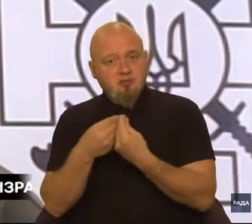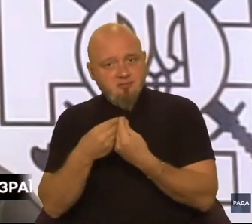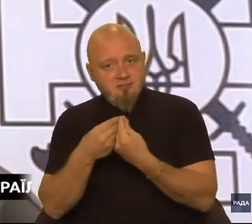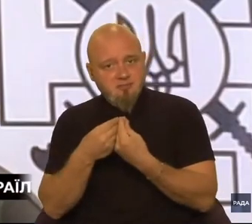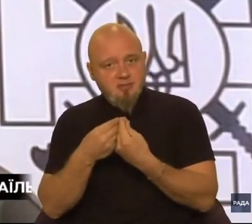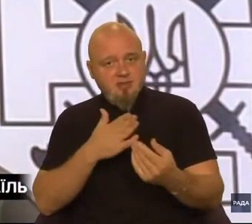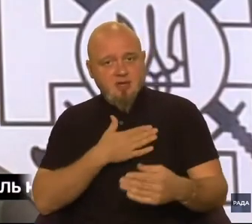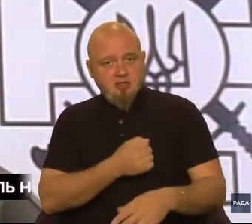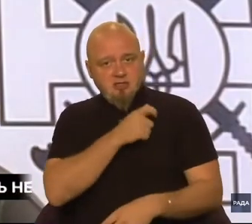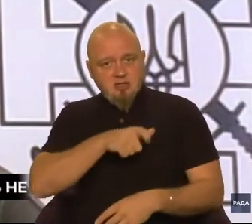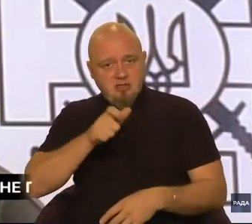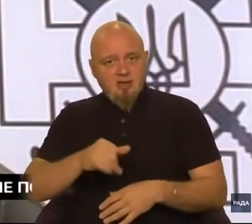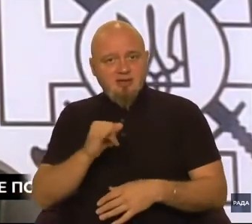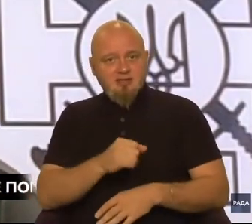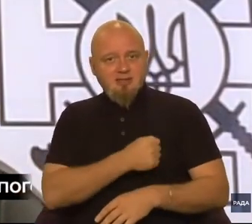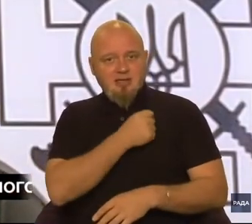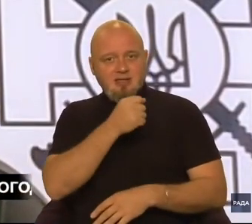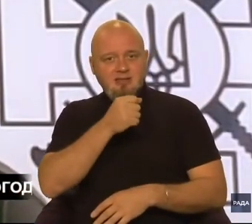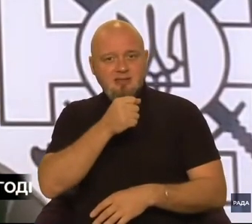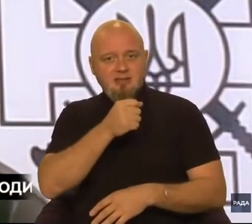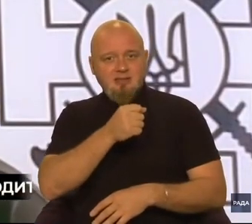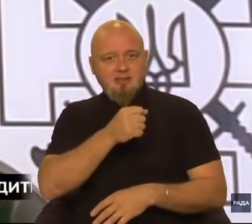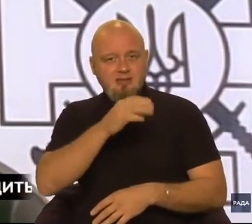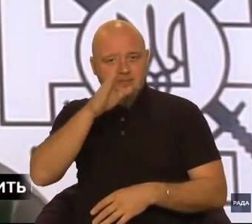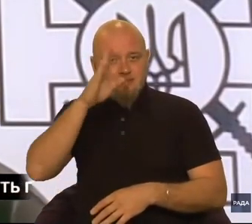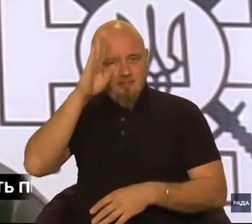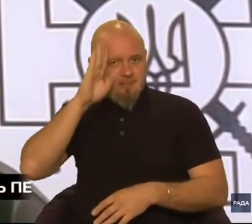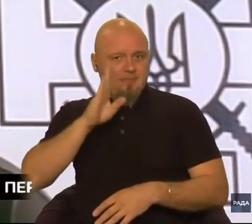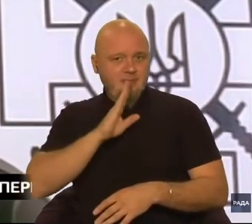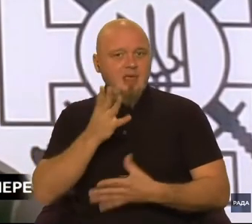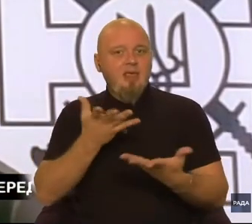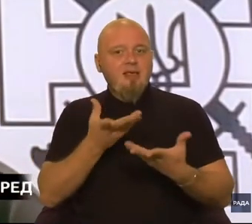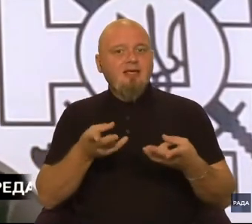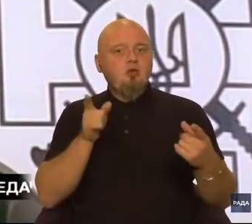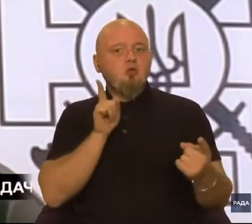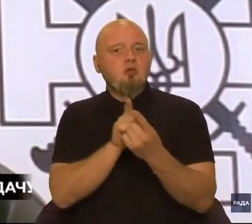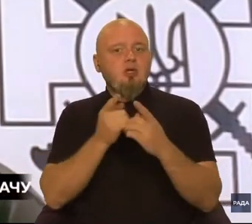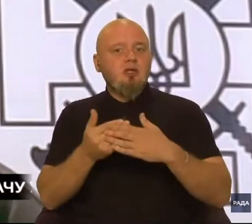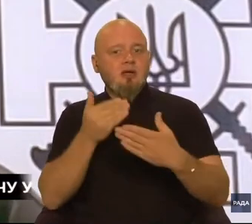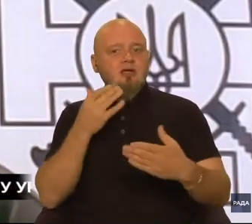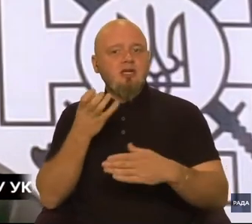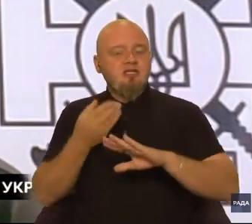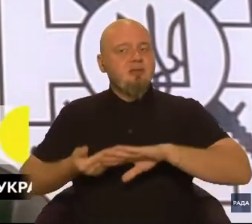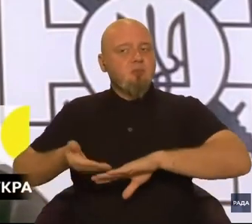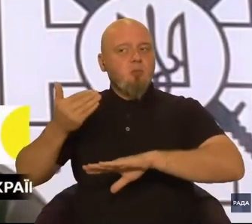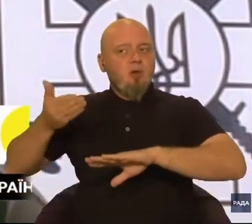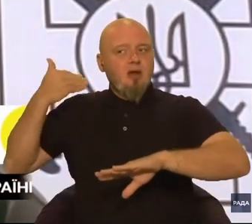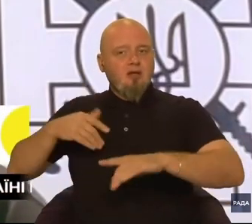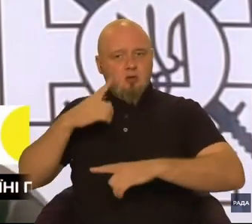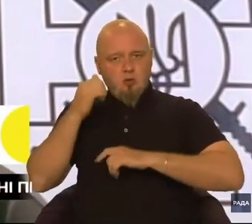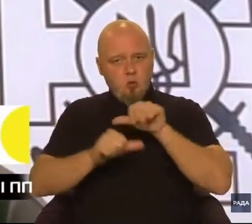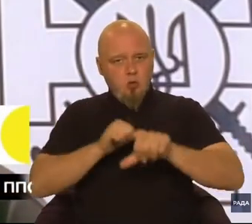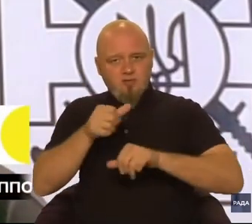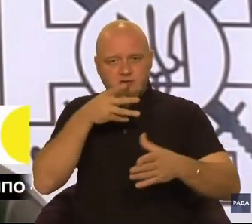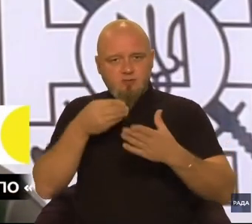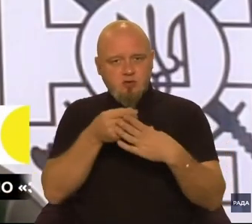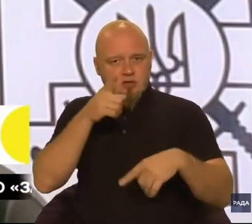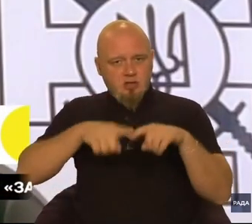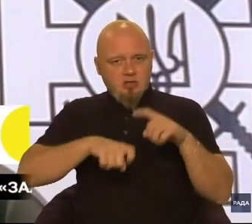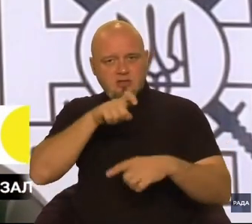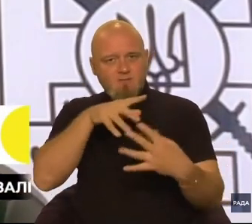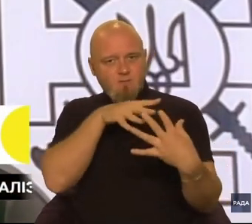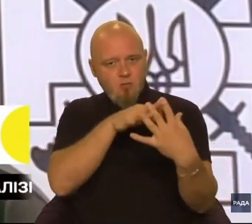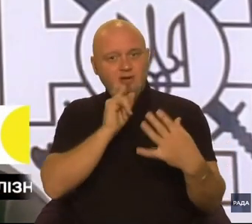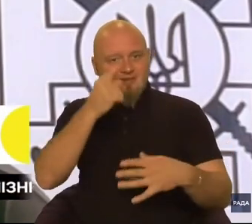наших захисників і захисниць, які зустрічали раніше, ще за попередніх років, своїх рідних з